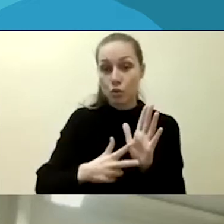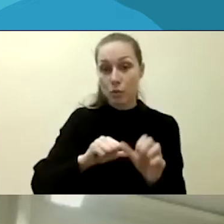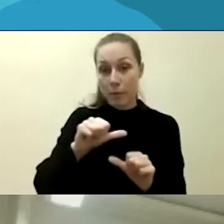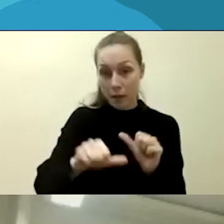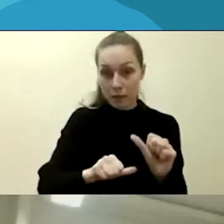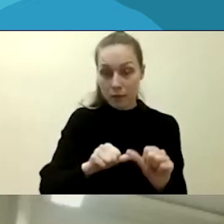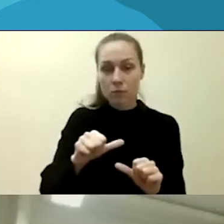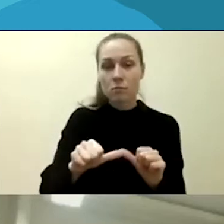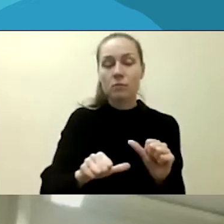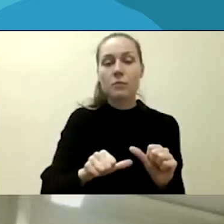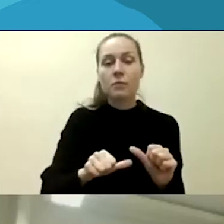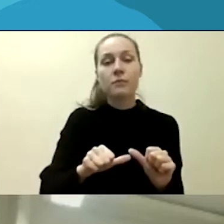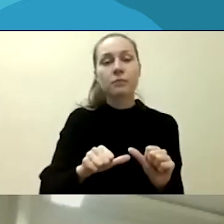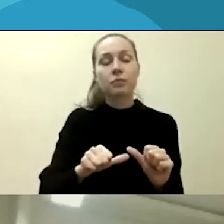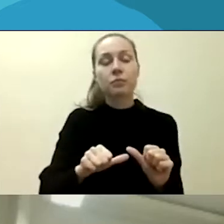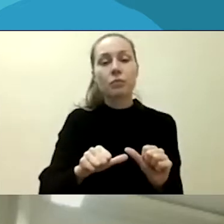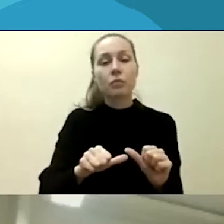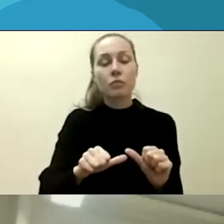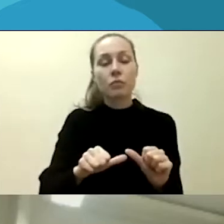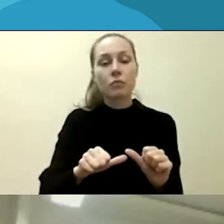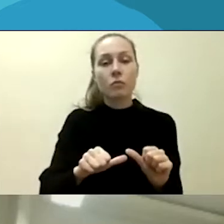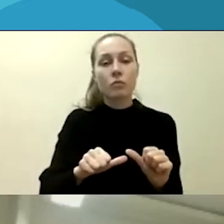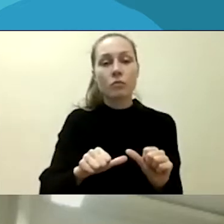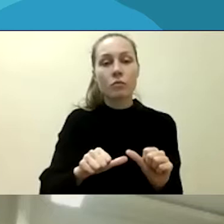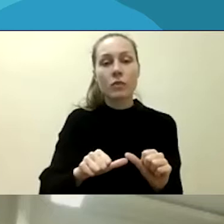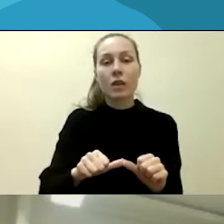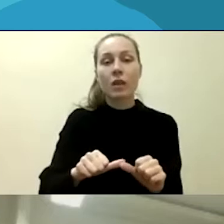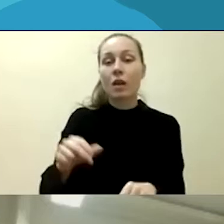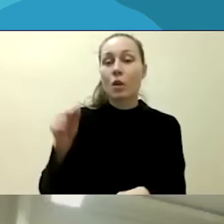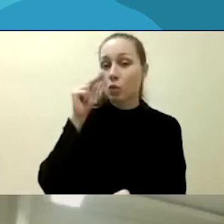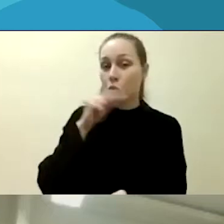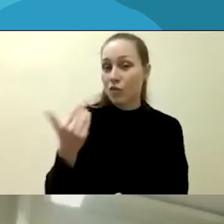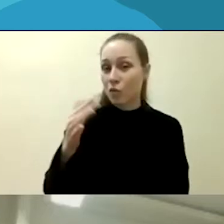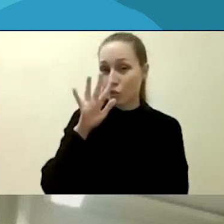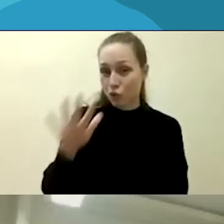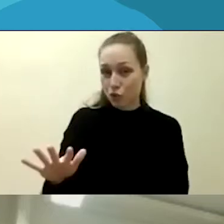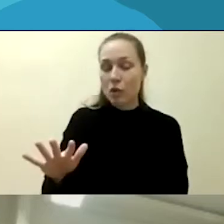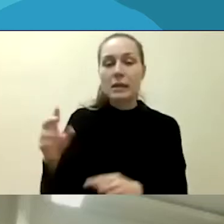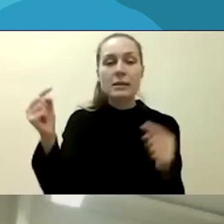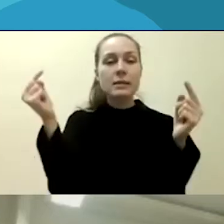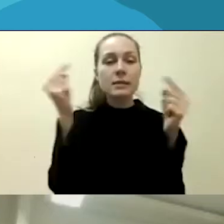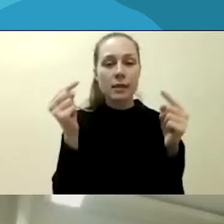buvo atlikta nepykantos nusikaltimų statistika.